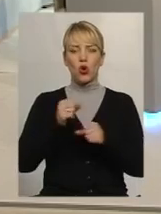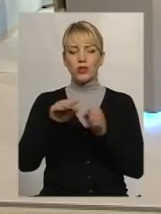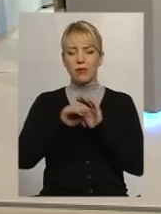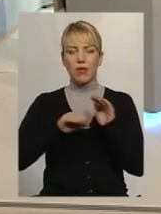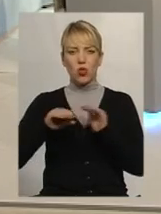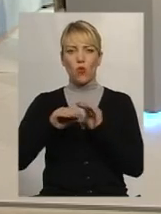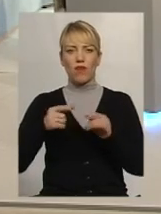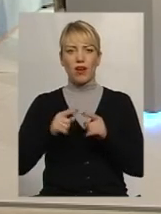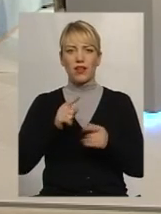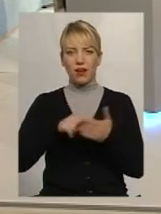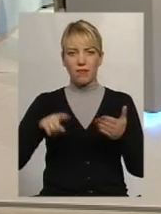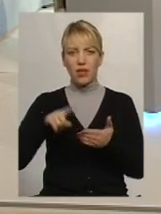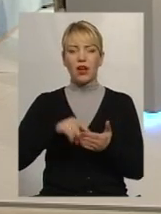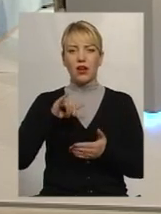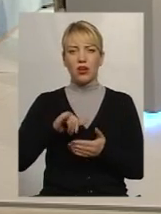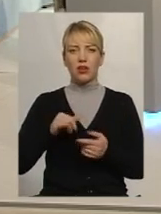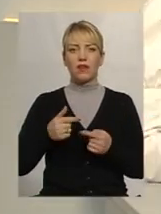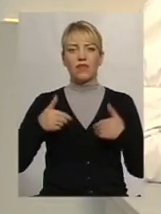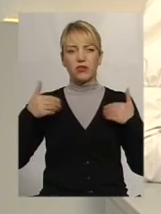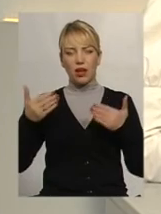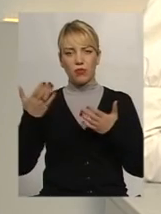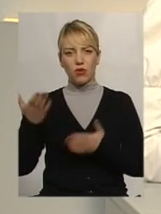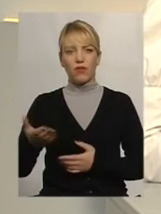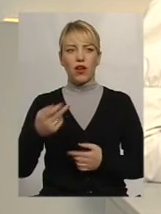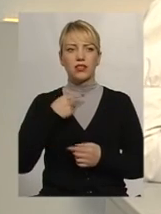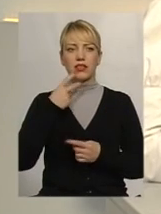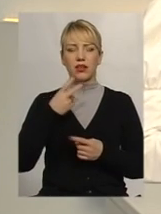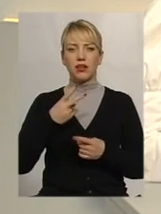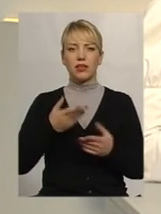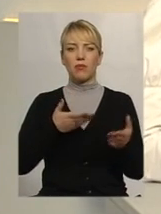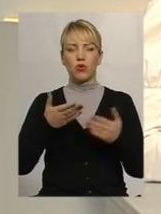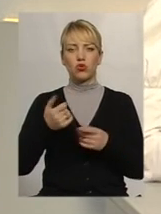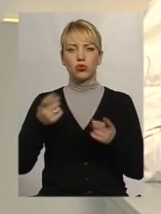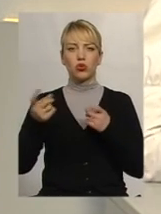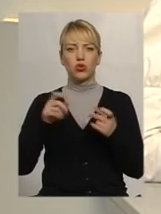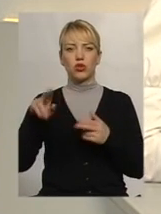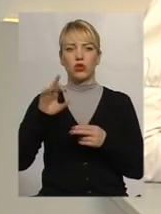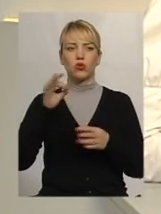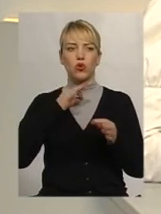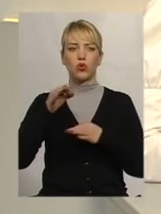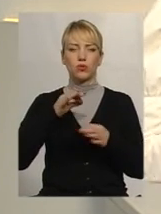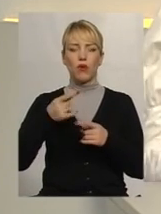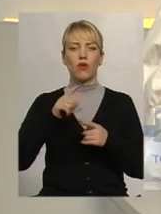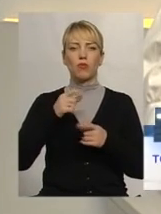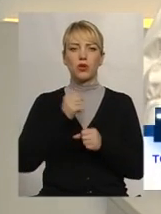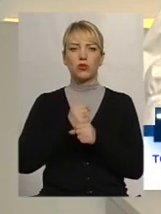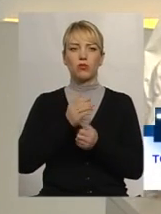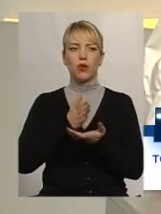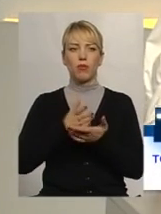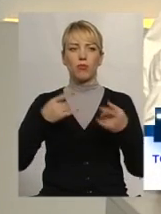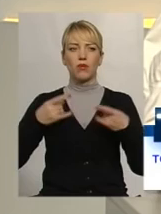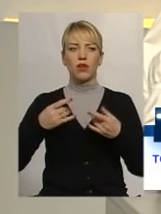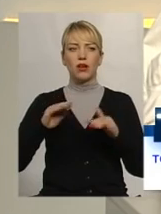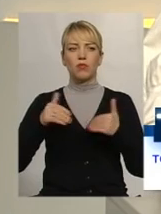панове. Вітаю і вас, шановні глядачі, і запрошую долучатися до розмови, бо працюємо у прямому ефірі, і